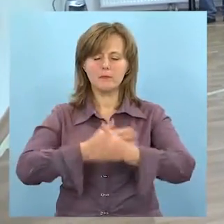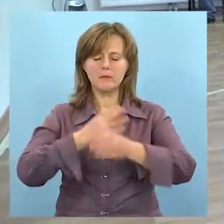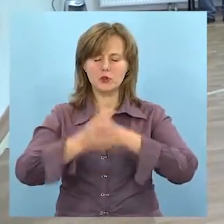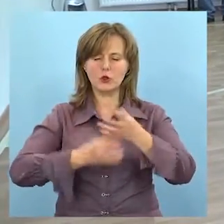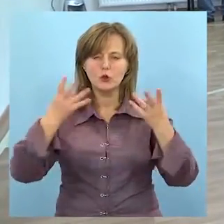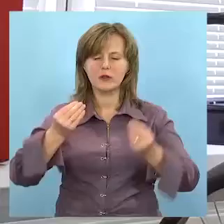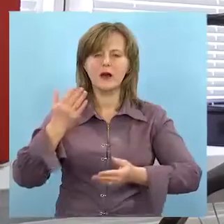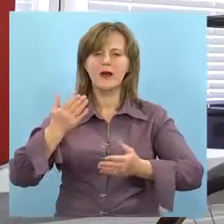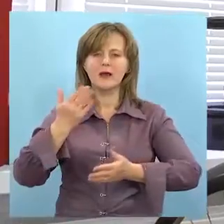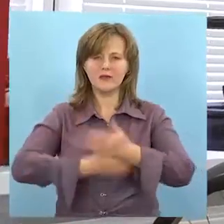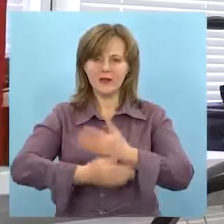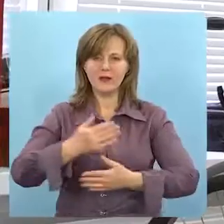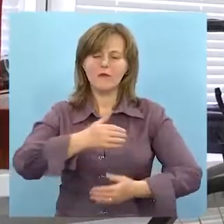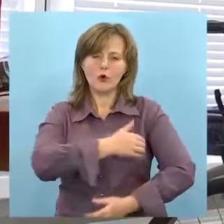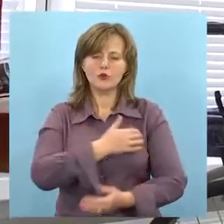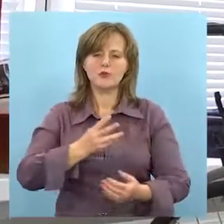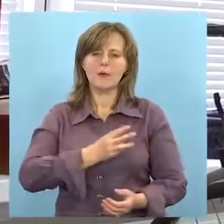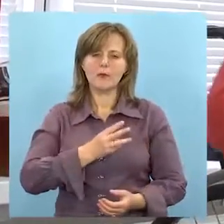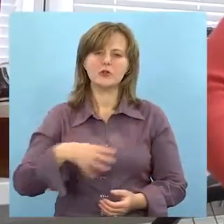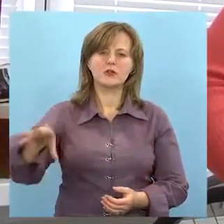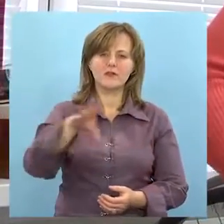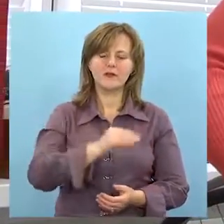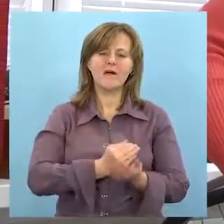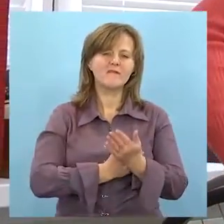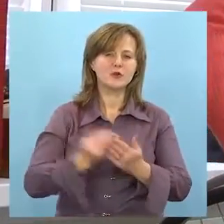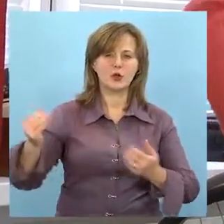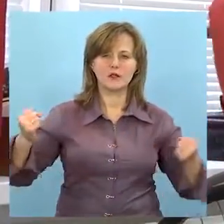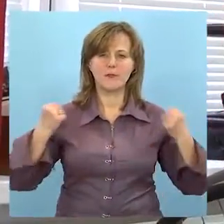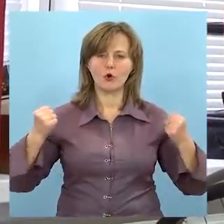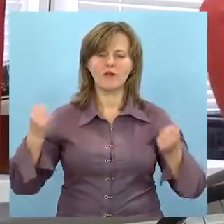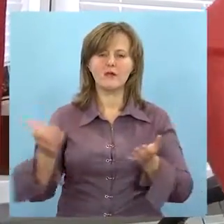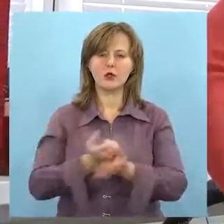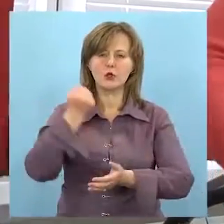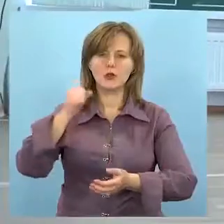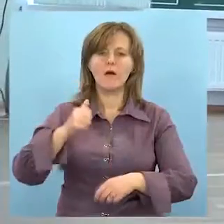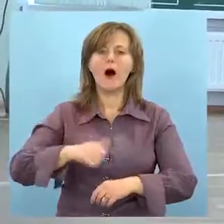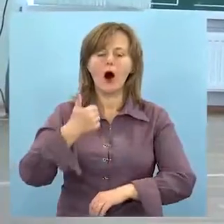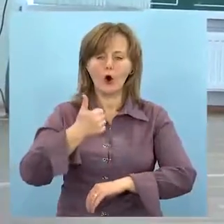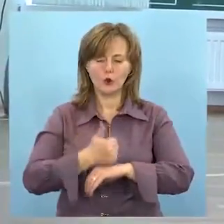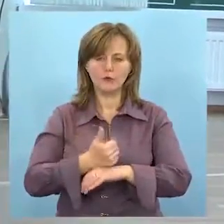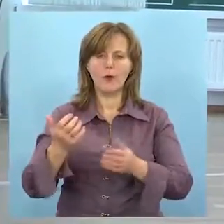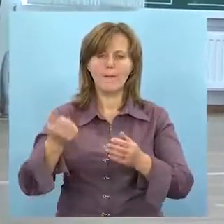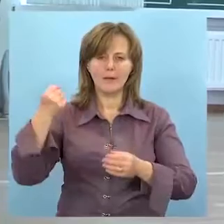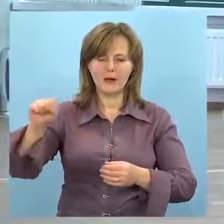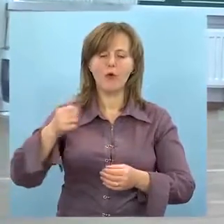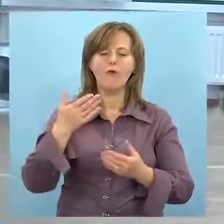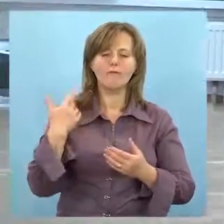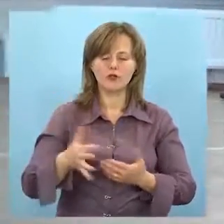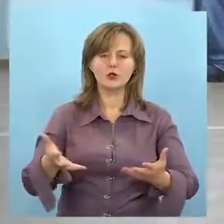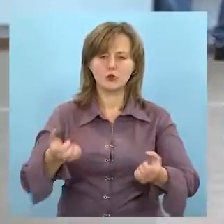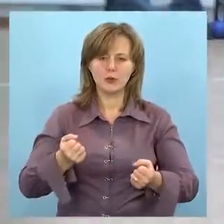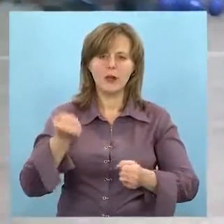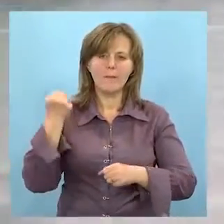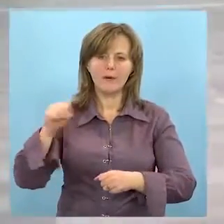Тож напередодні Міжнародного дня інваліда хочеться побажати всім високих спортивних досягнень. А головну перемогу